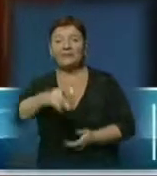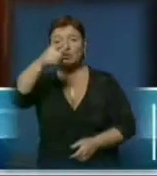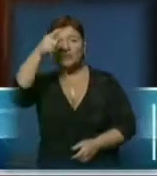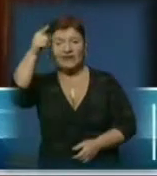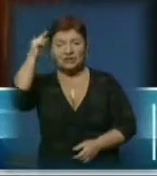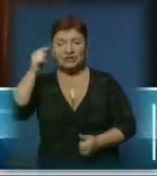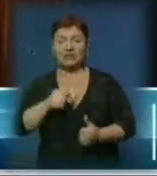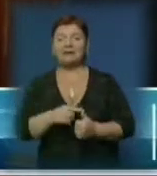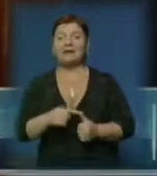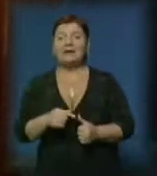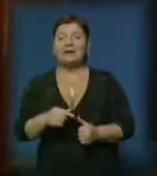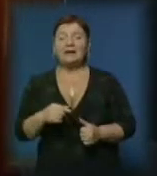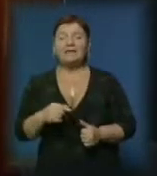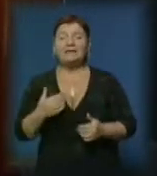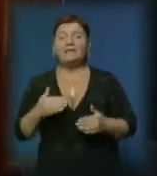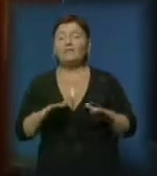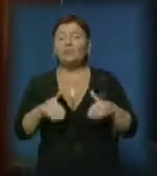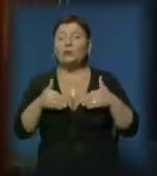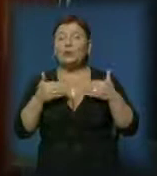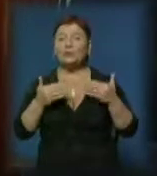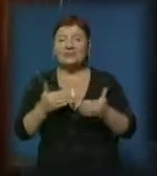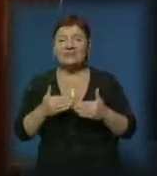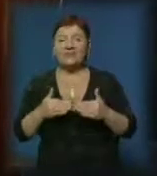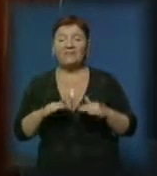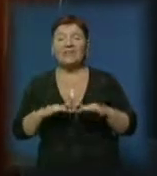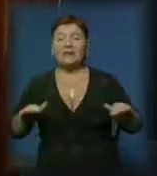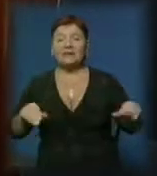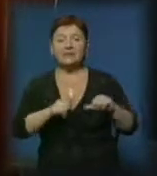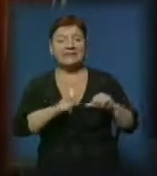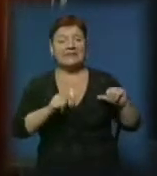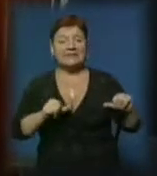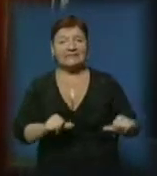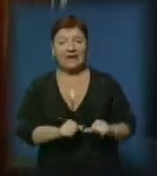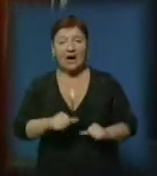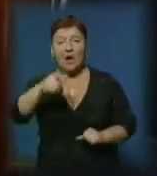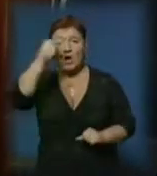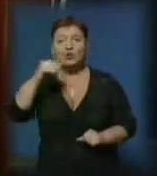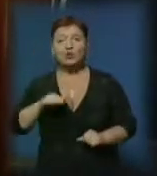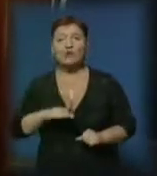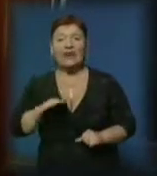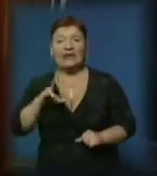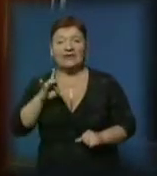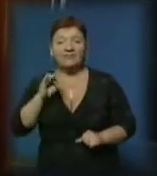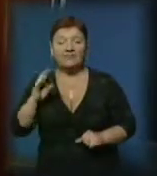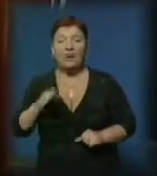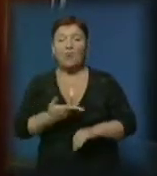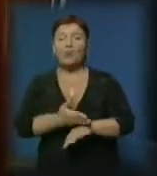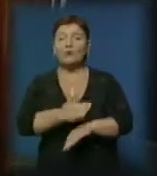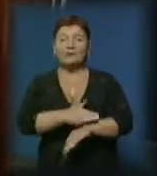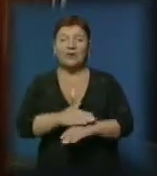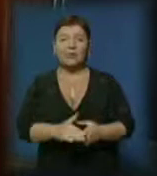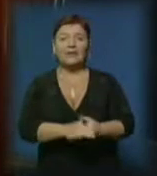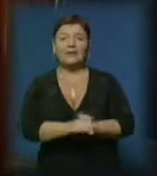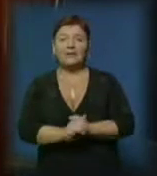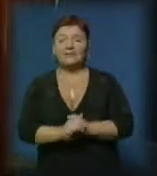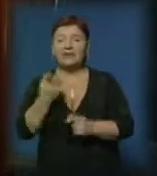відзнукнуться також в дитячих серцях словаків з Польщі, польські колективи. Тобто